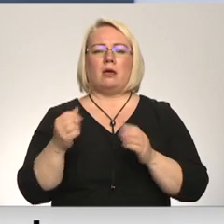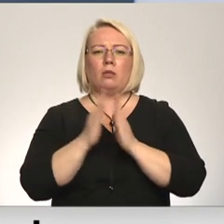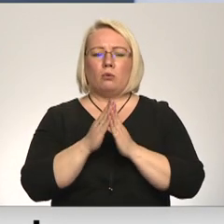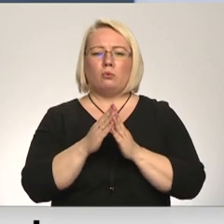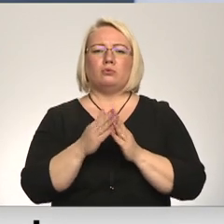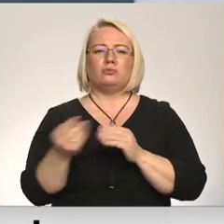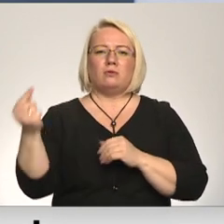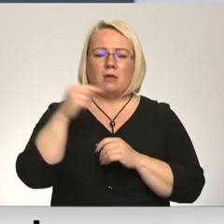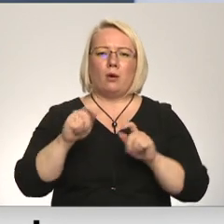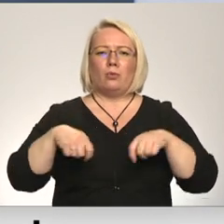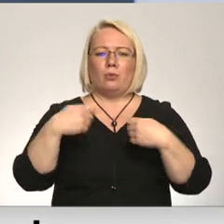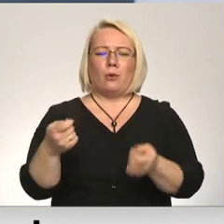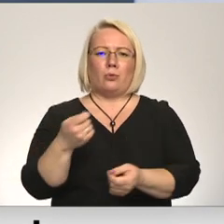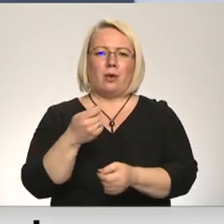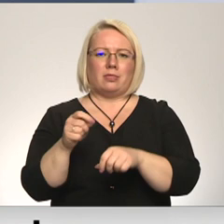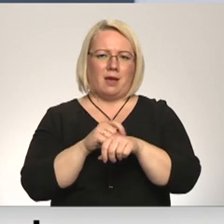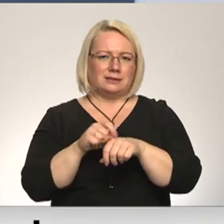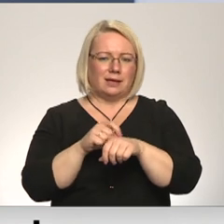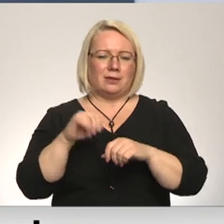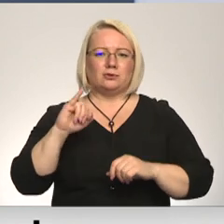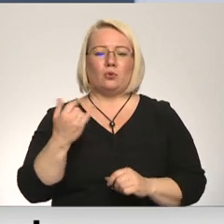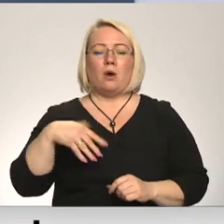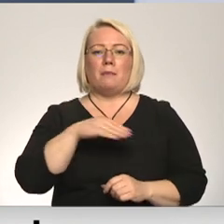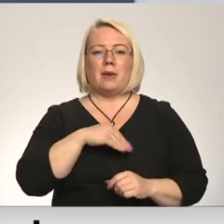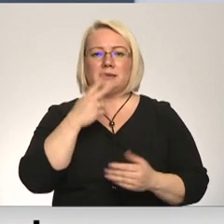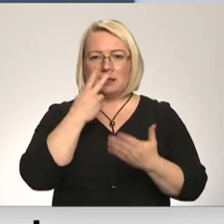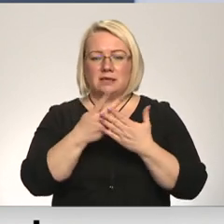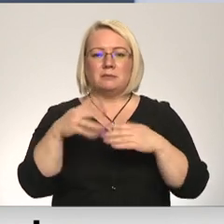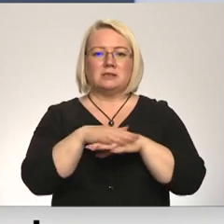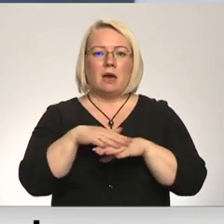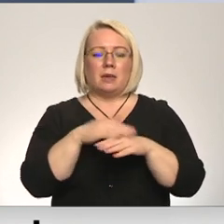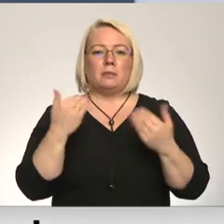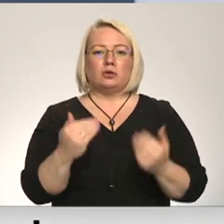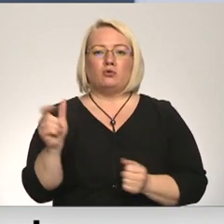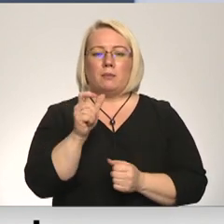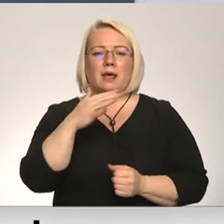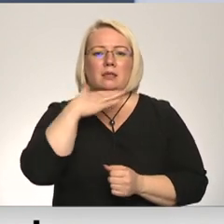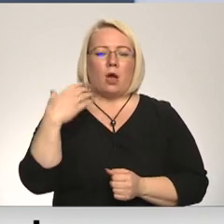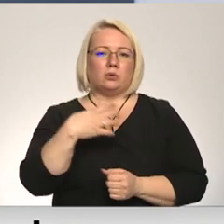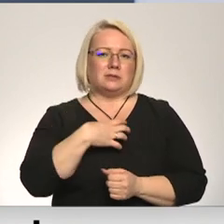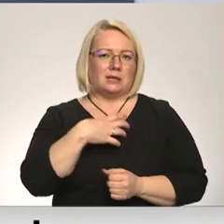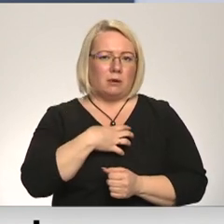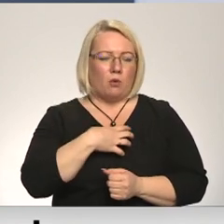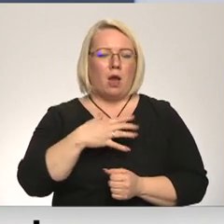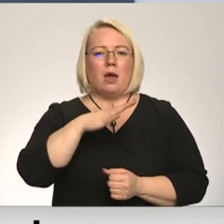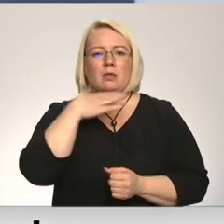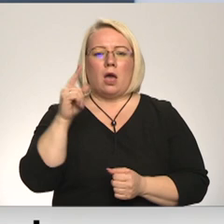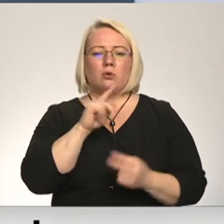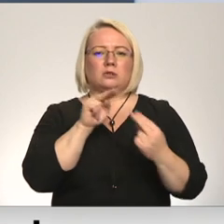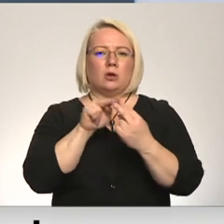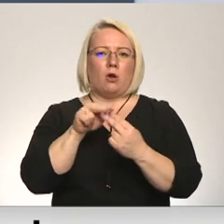papildināt asīnas grājumus. Kā mēs redzam, sabiedrībā šobrīd ļoti daudz slimo. Ļoti daudz ir